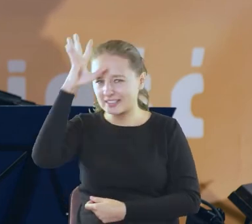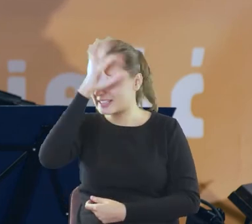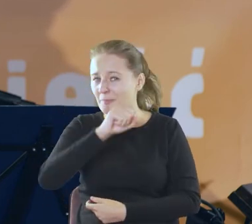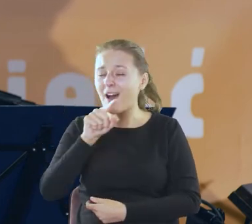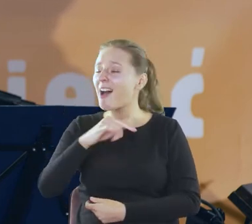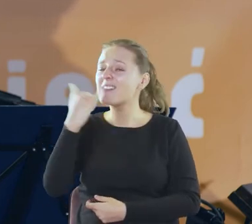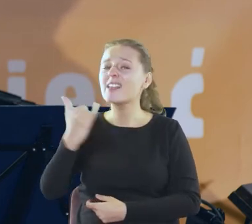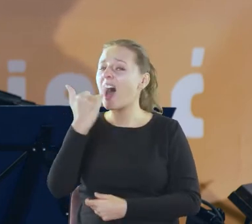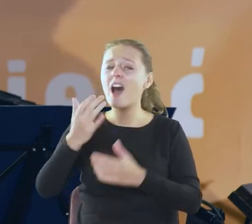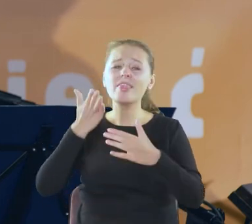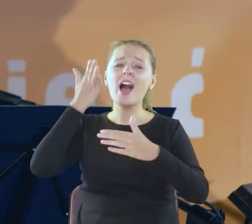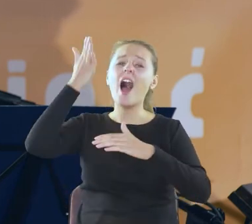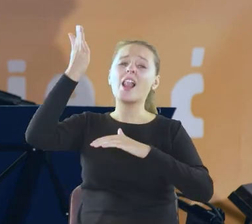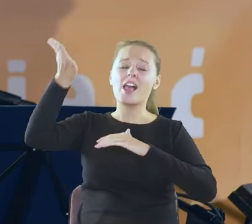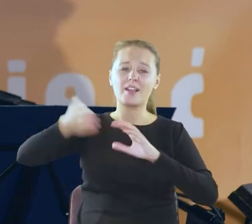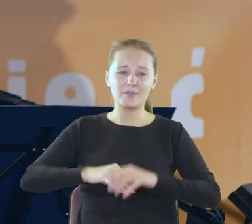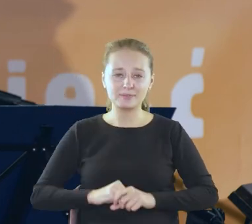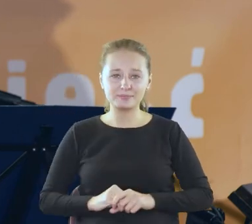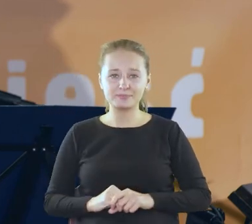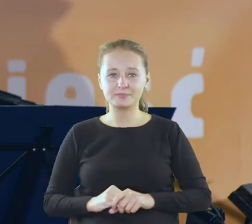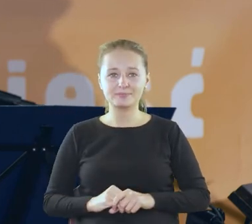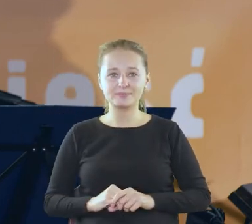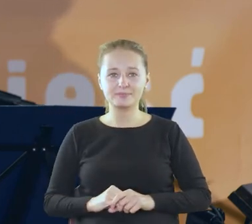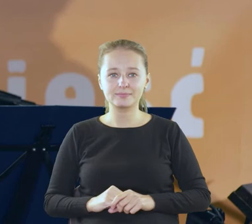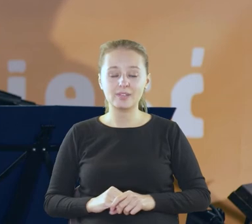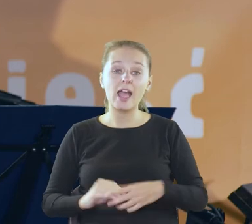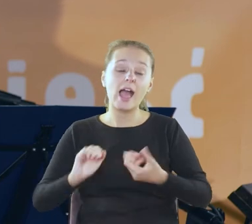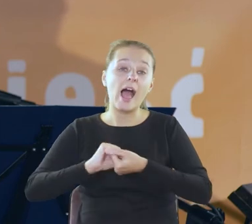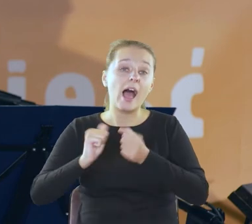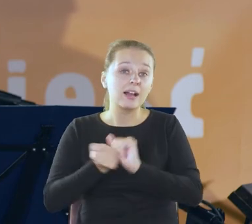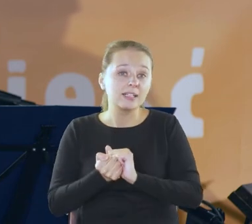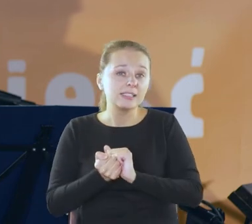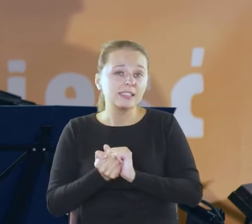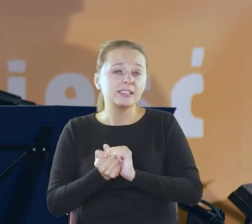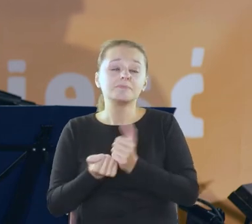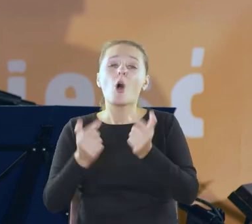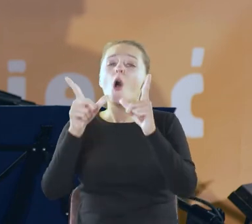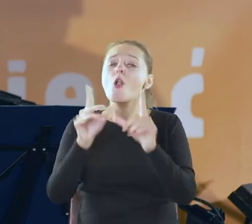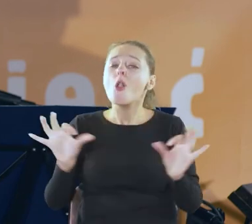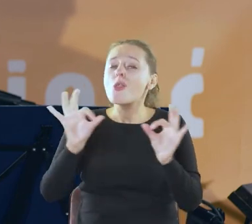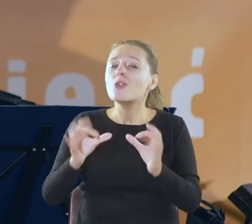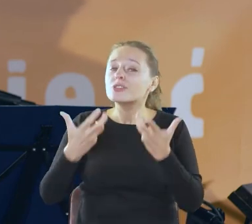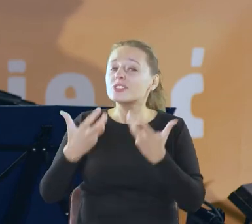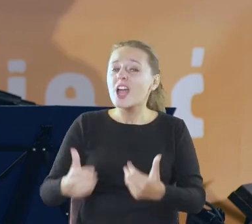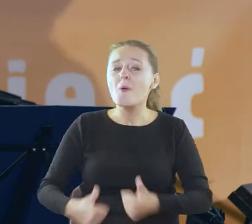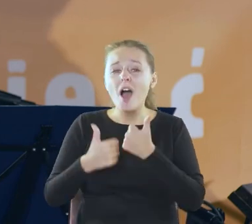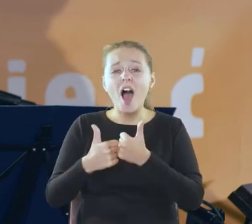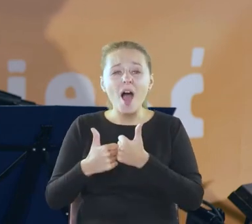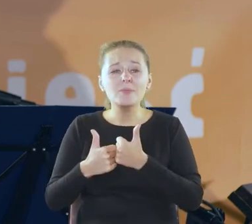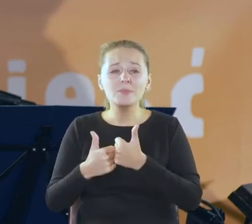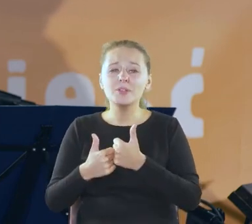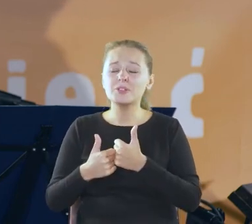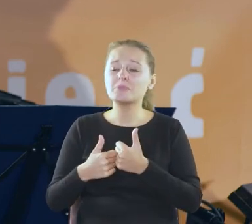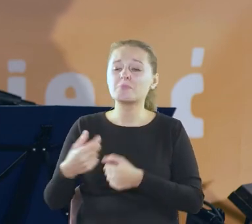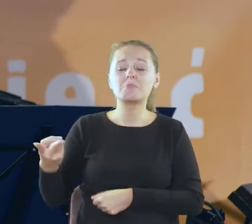albo dziwne przeznaczenie chciało abyśmy z wielu względów do siebie